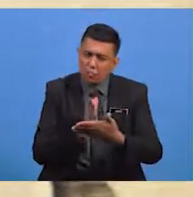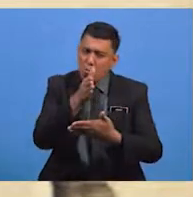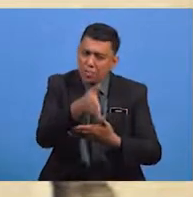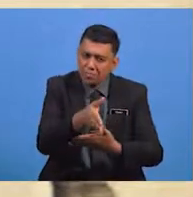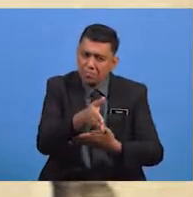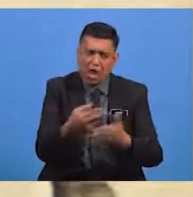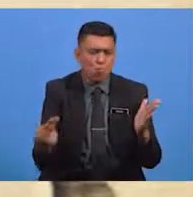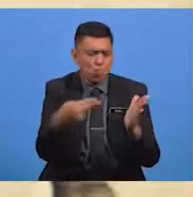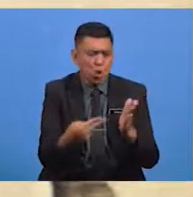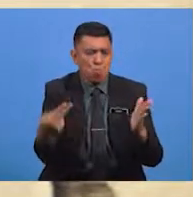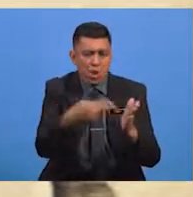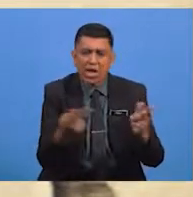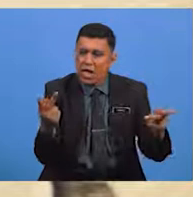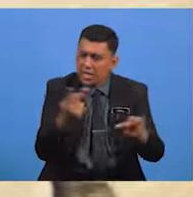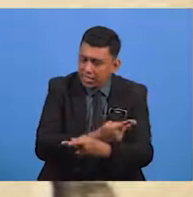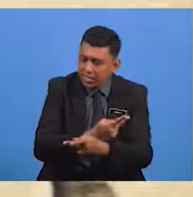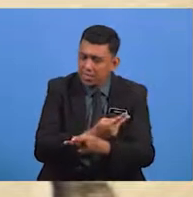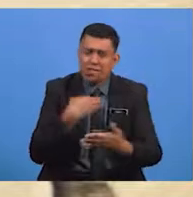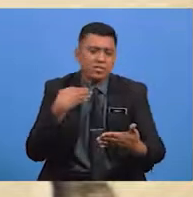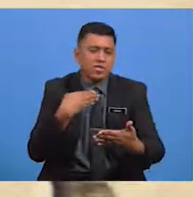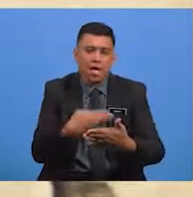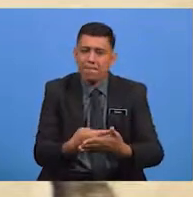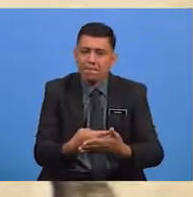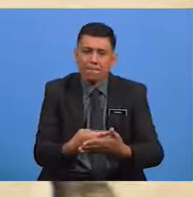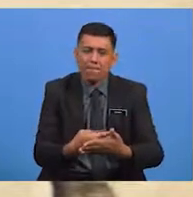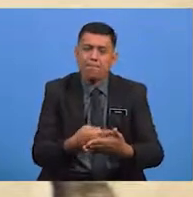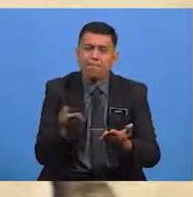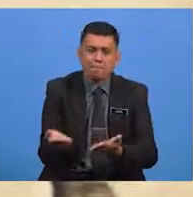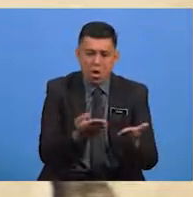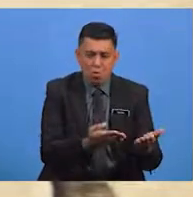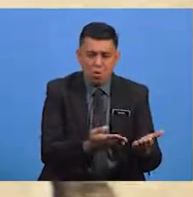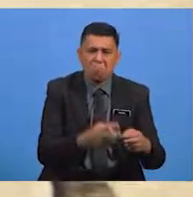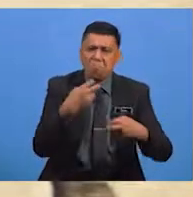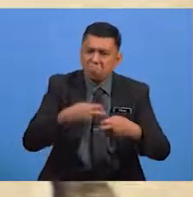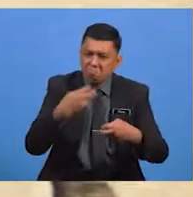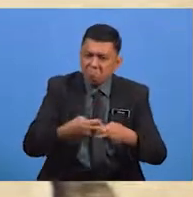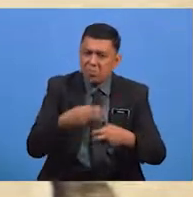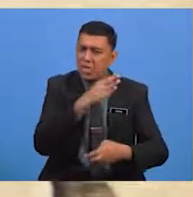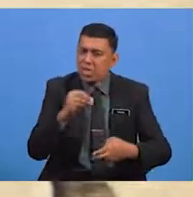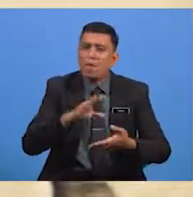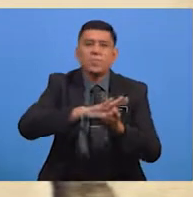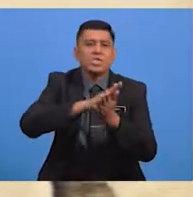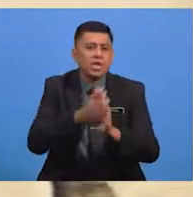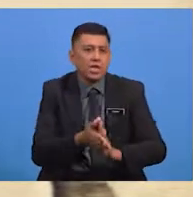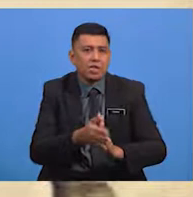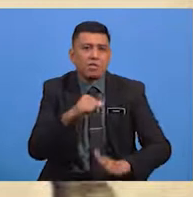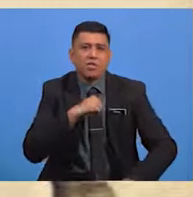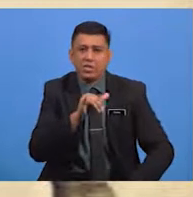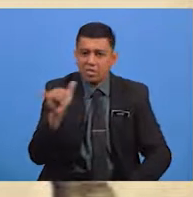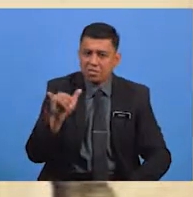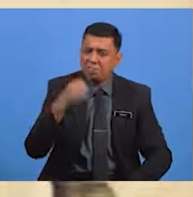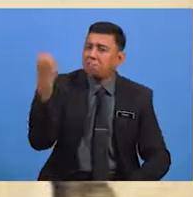Berulang Ulang Kali Sehingga Membawa Kemudaratan Dan Menjadikan Dirinya